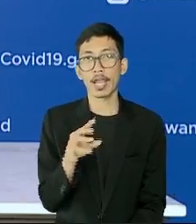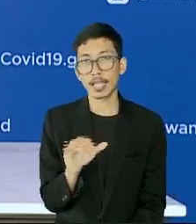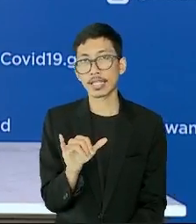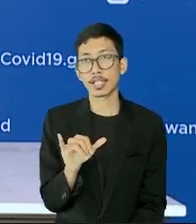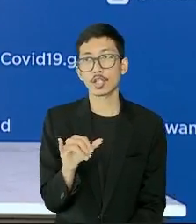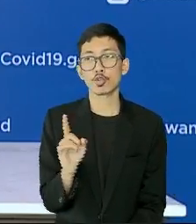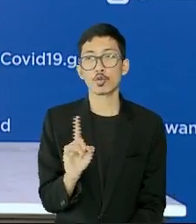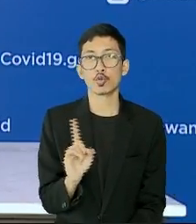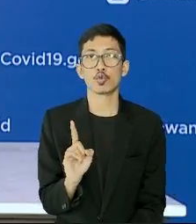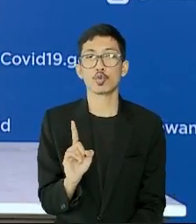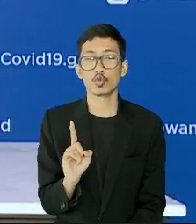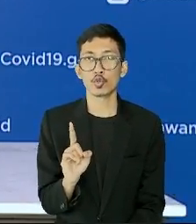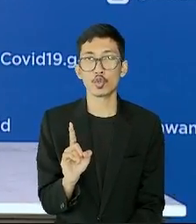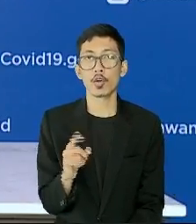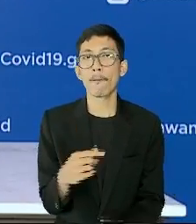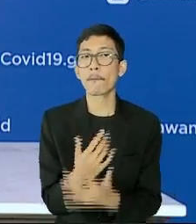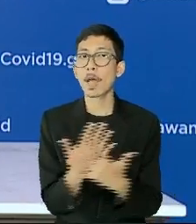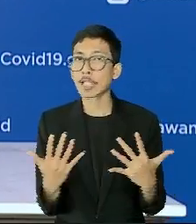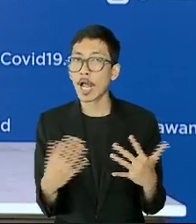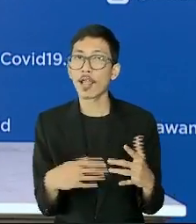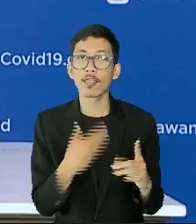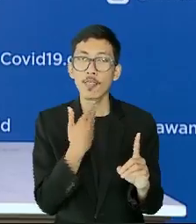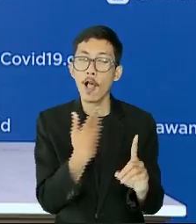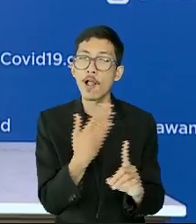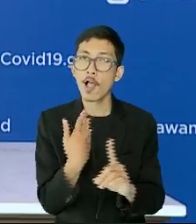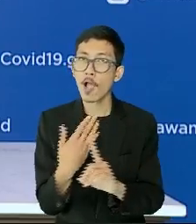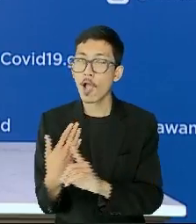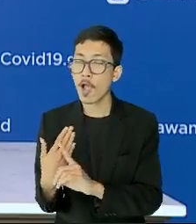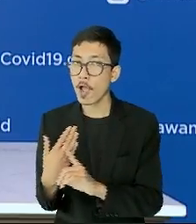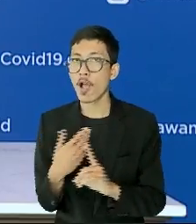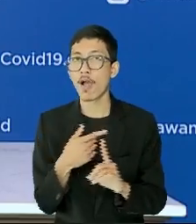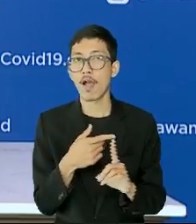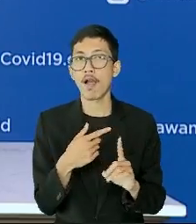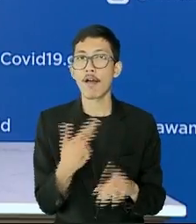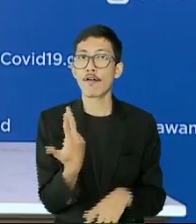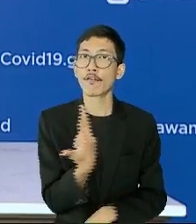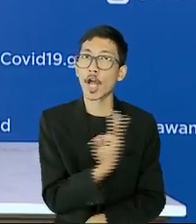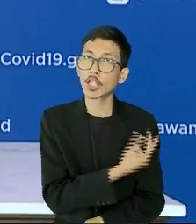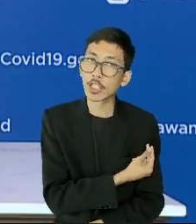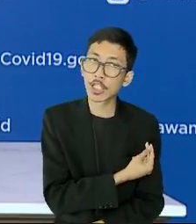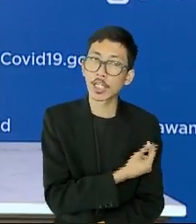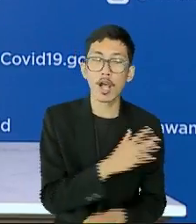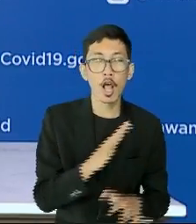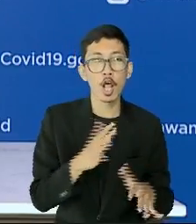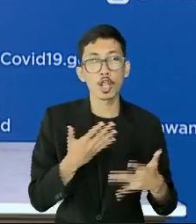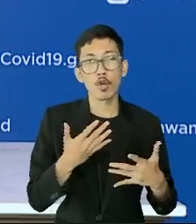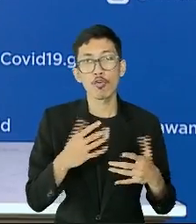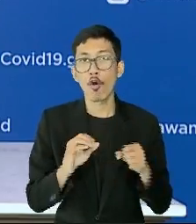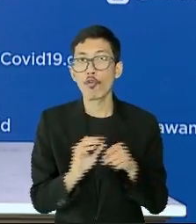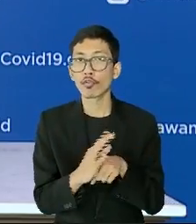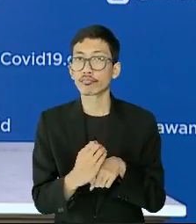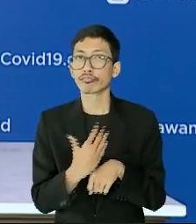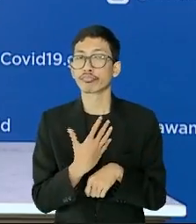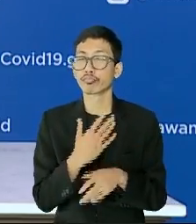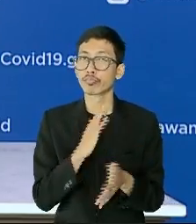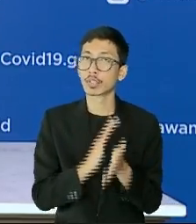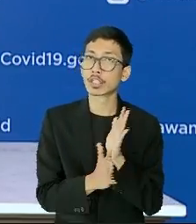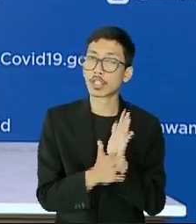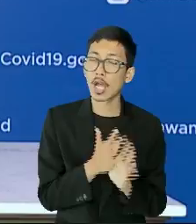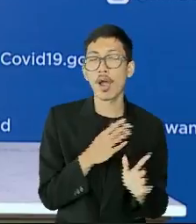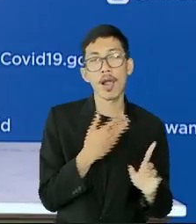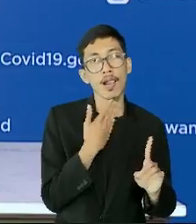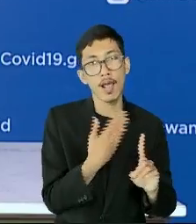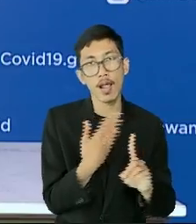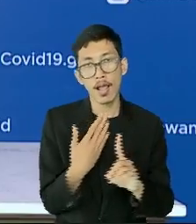yang terbentuk di masyarakat baik akibat vaksinasi atau pasca tertular. Selain itu, analisis